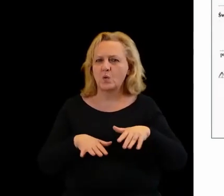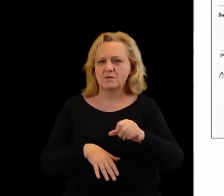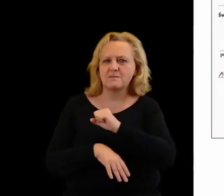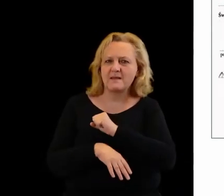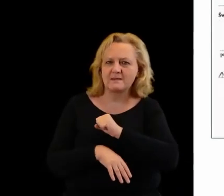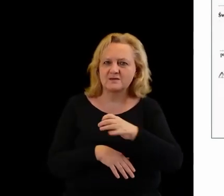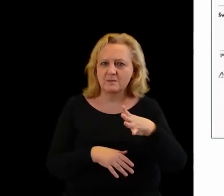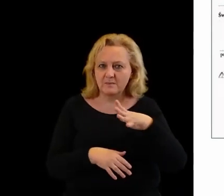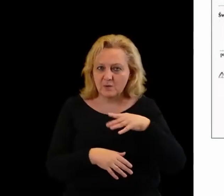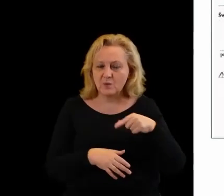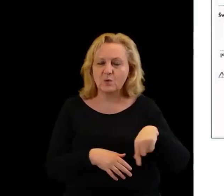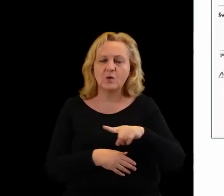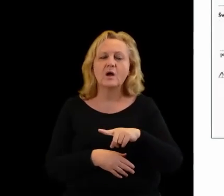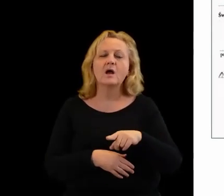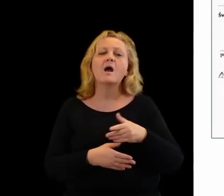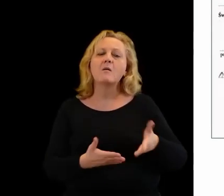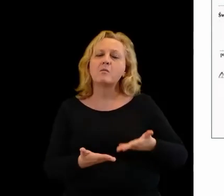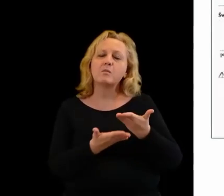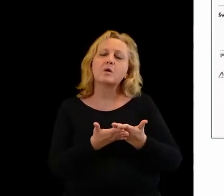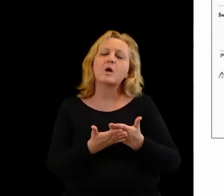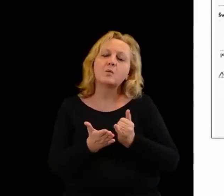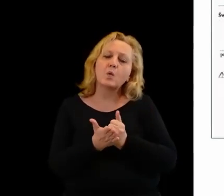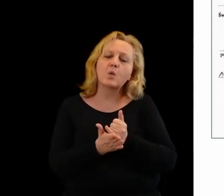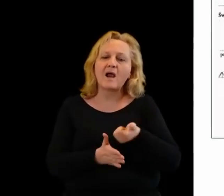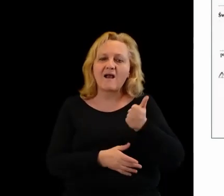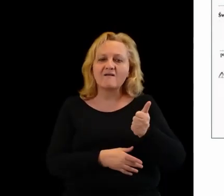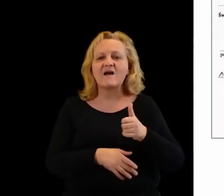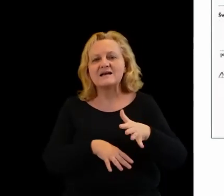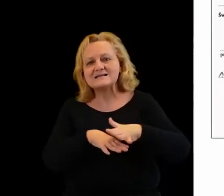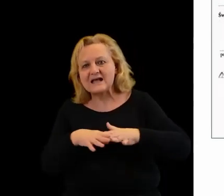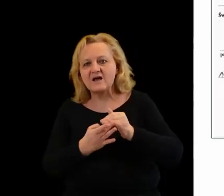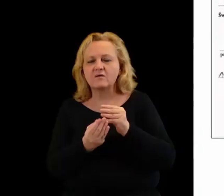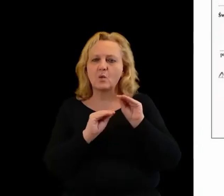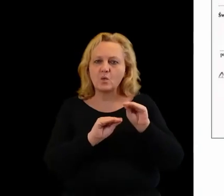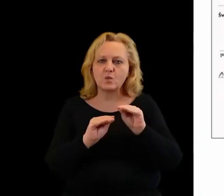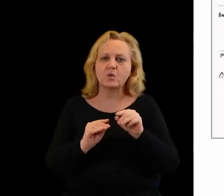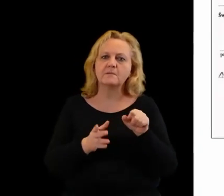Więc proponowaliśmy kursy kwalifikacyjne, takie zawodowe,